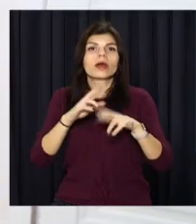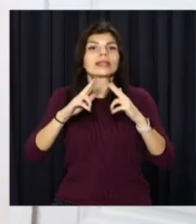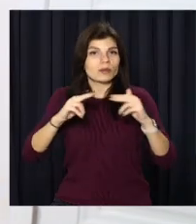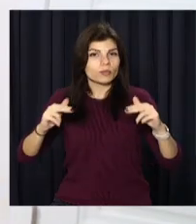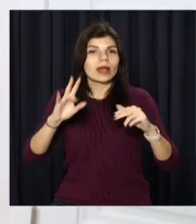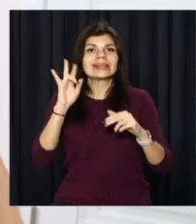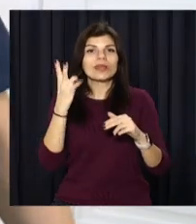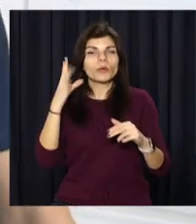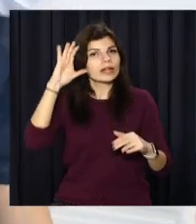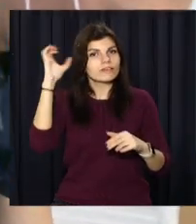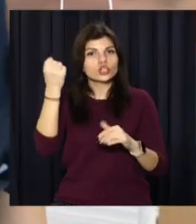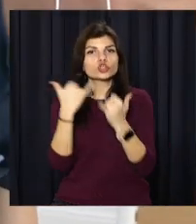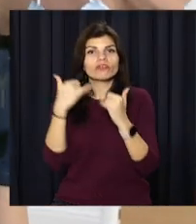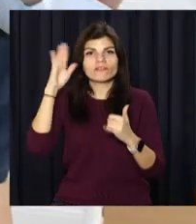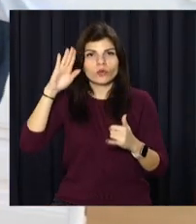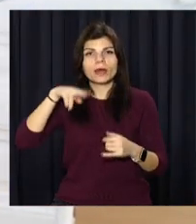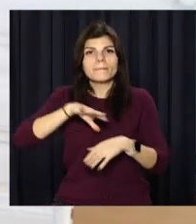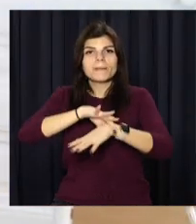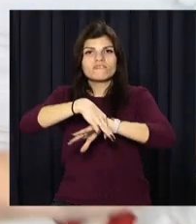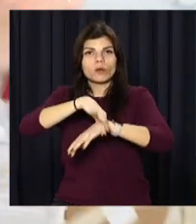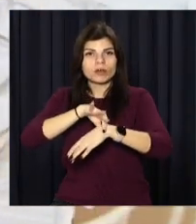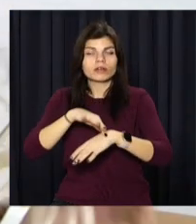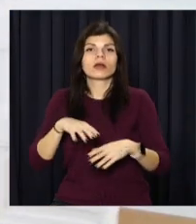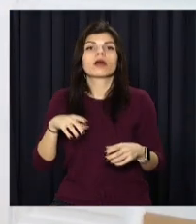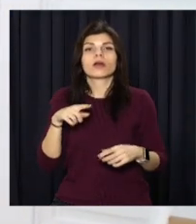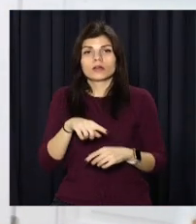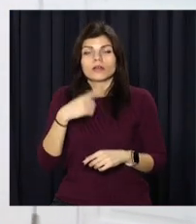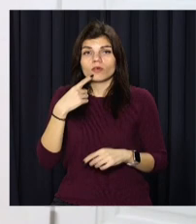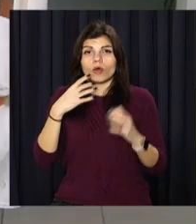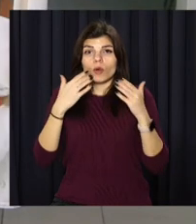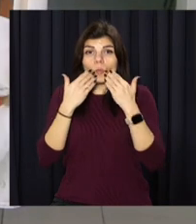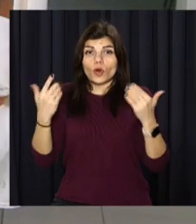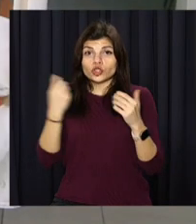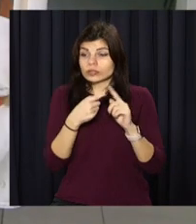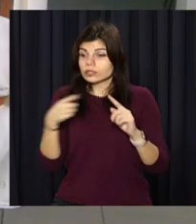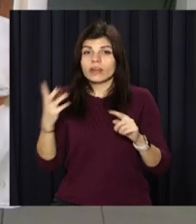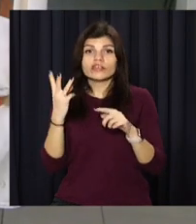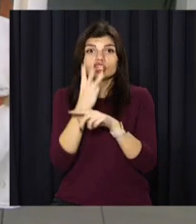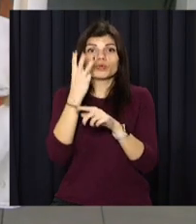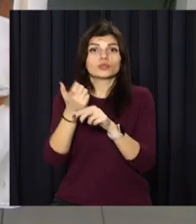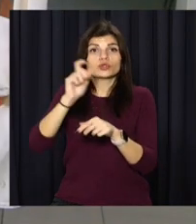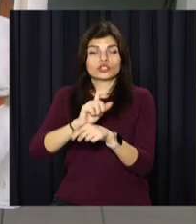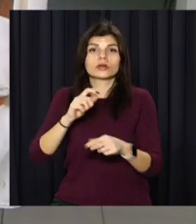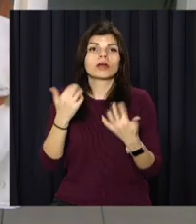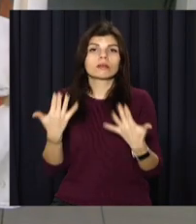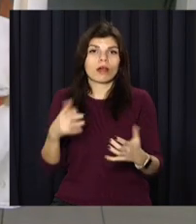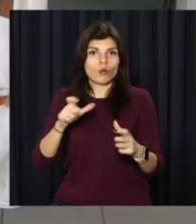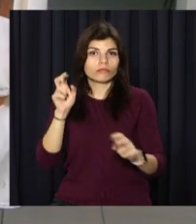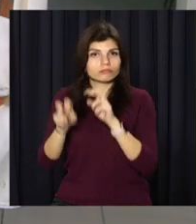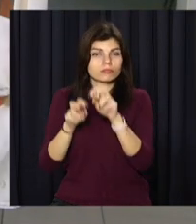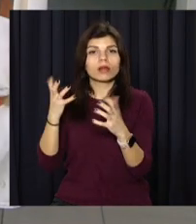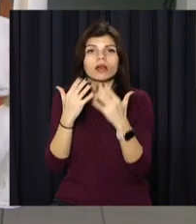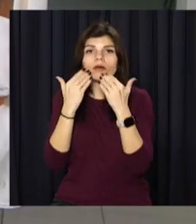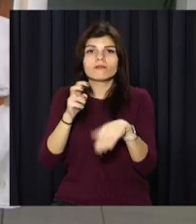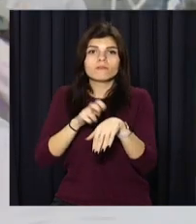– Дніпро, Нікополь, Криворіг, Жоптіводи і Павлоград. Зокрема, за останній тиждень втричі збільшилася кількість пацієнтів, які